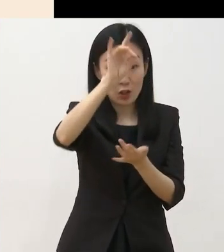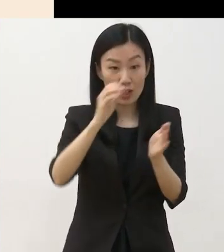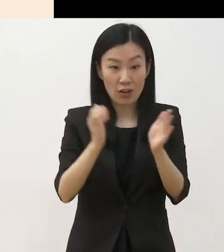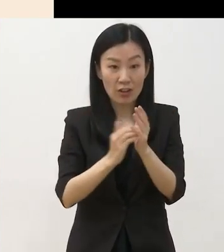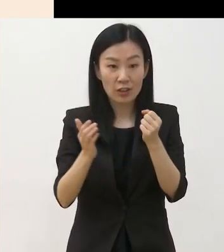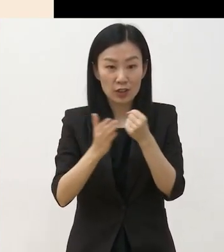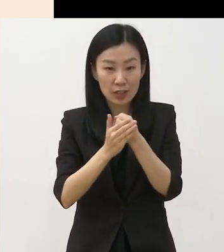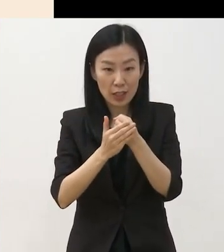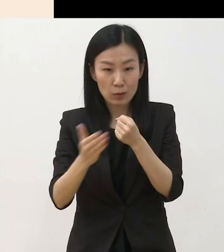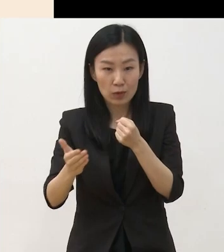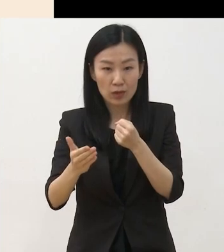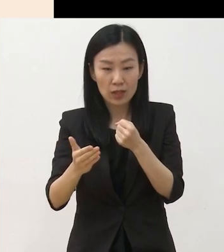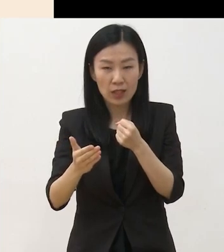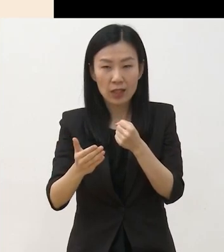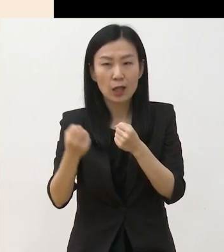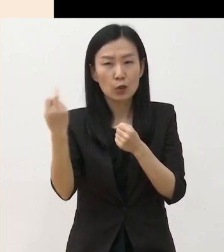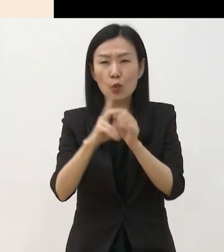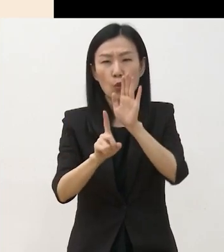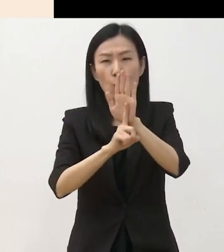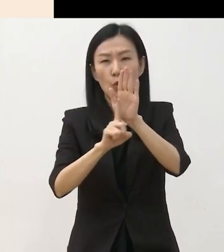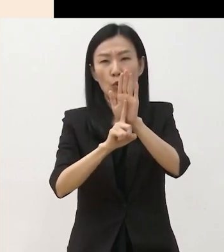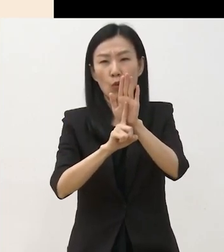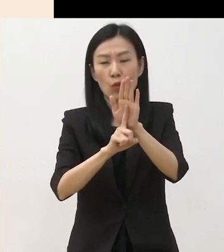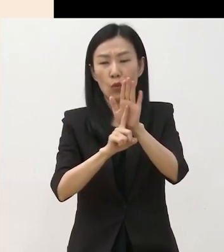별도의 공모는 없습니다